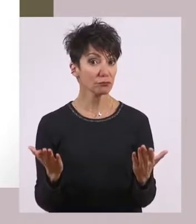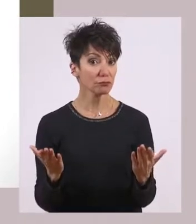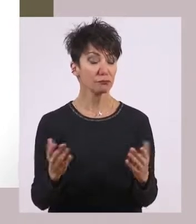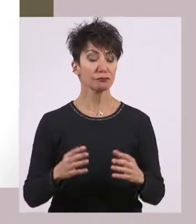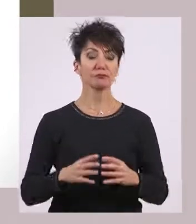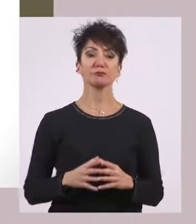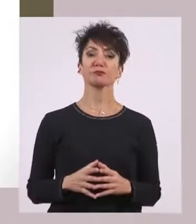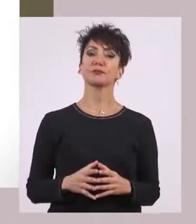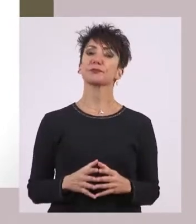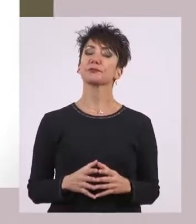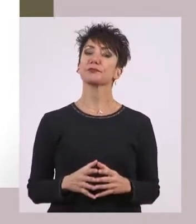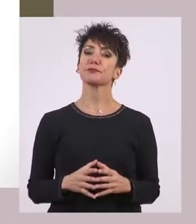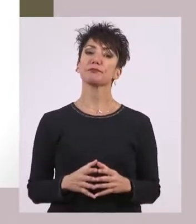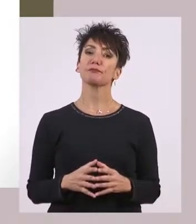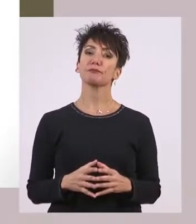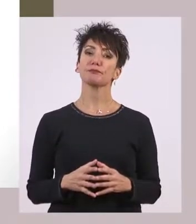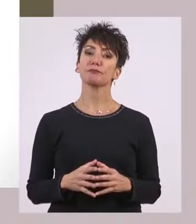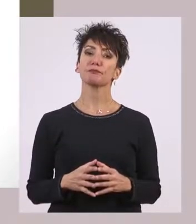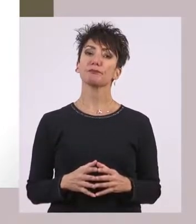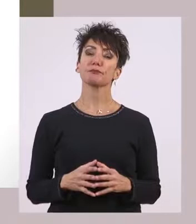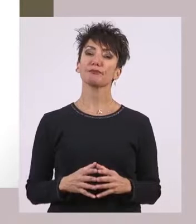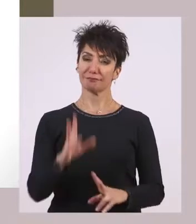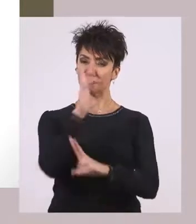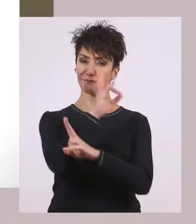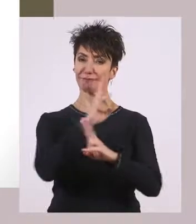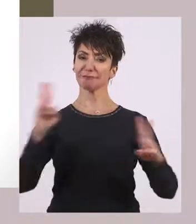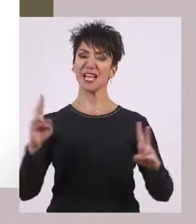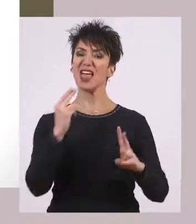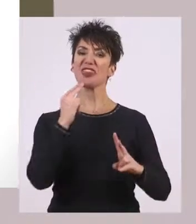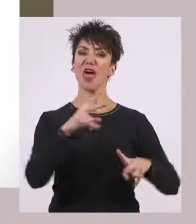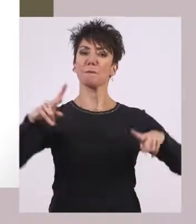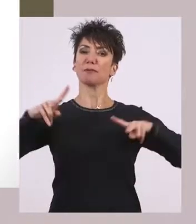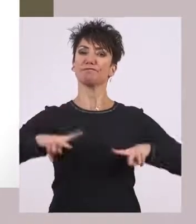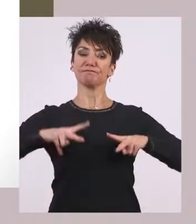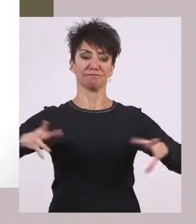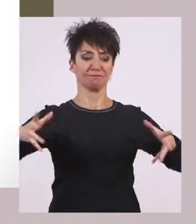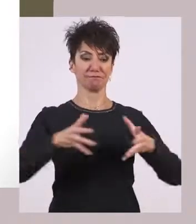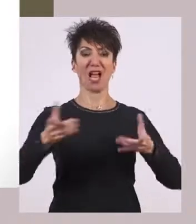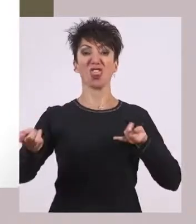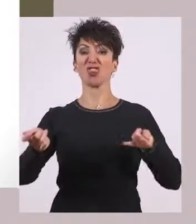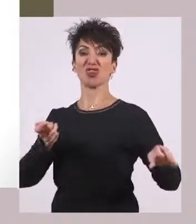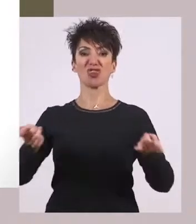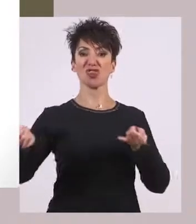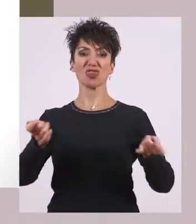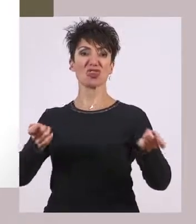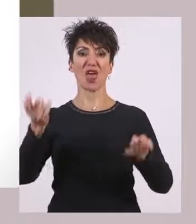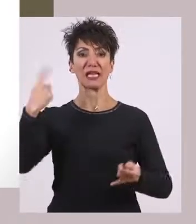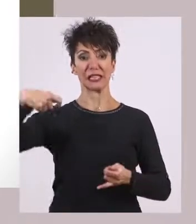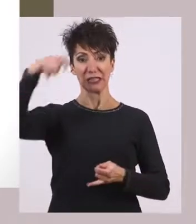Τώρα πάμε στο καθαρά πολίτευμα της Σπάρτης, τη διοίκηση της Σπάρτης.